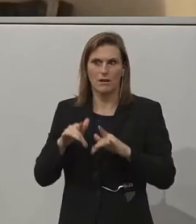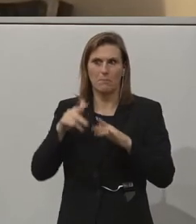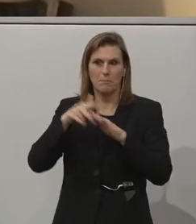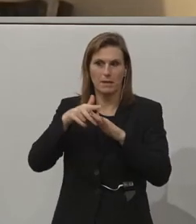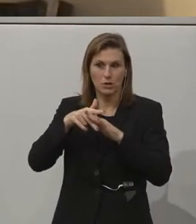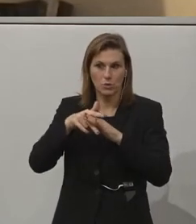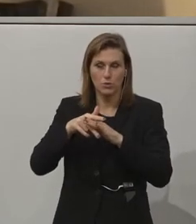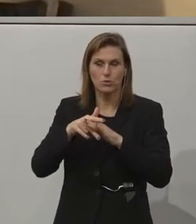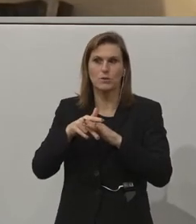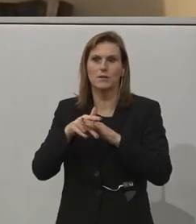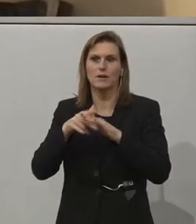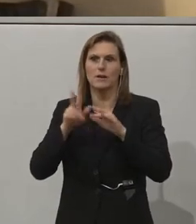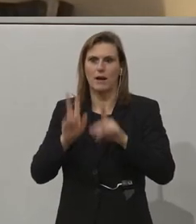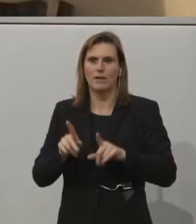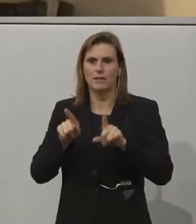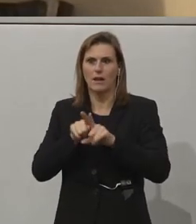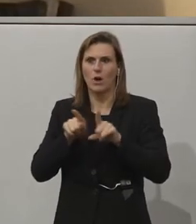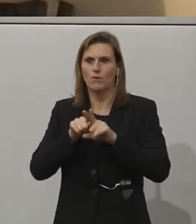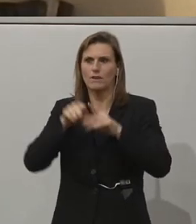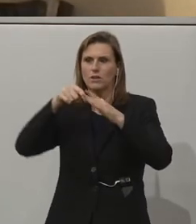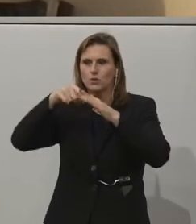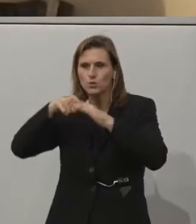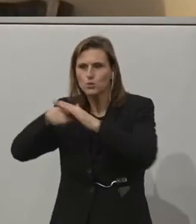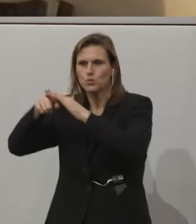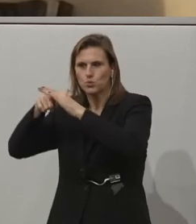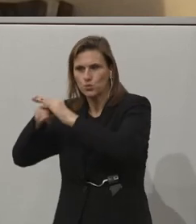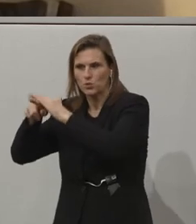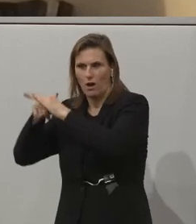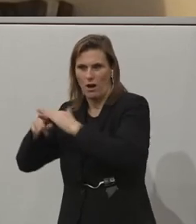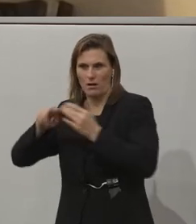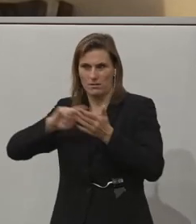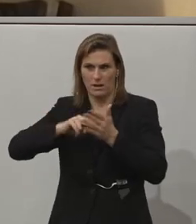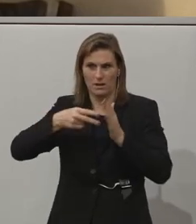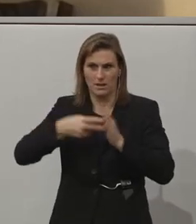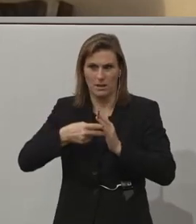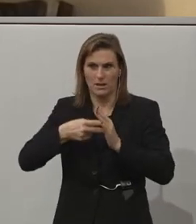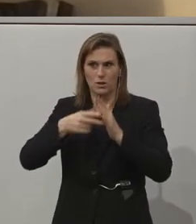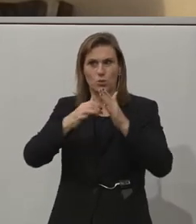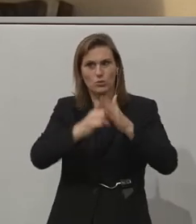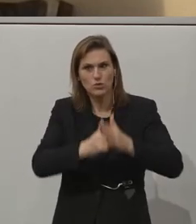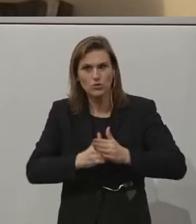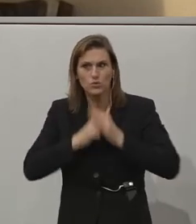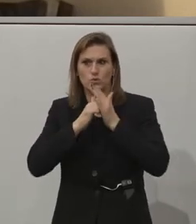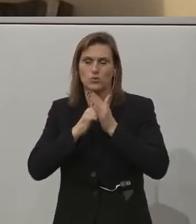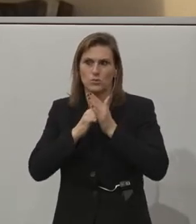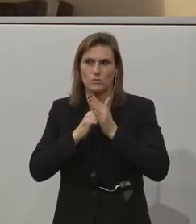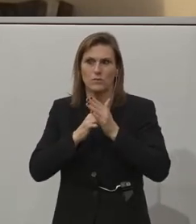have access to the assistive technology that empowers them to use the web